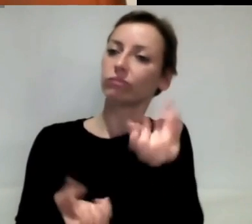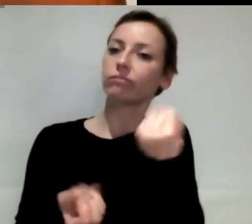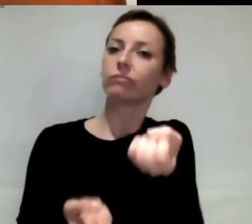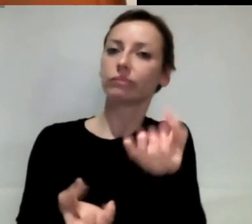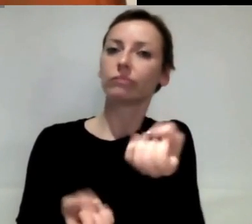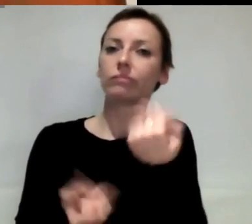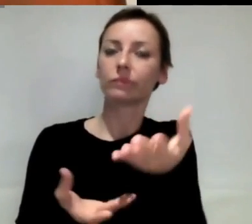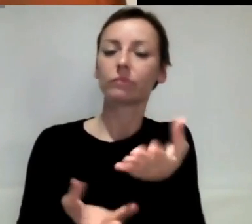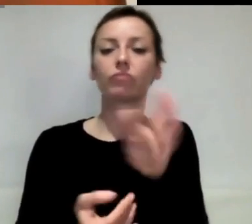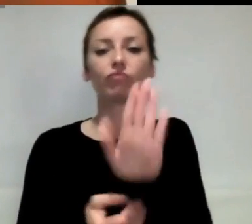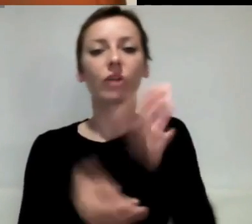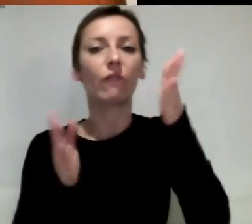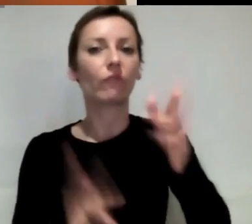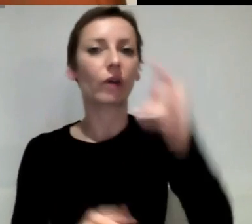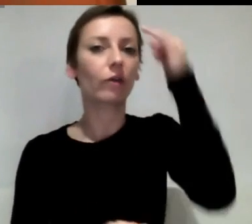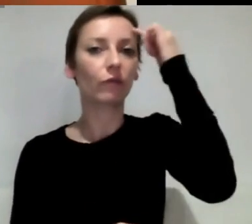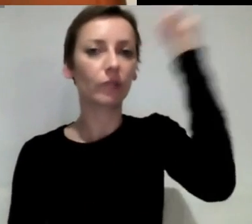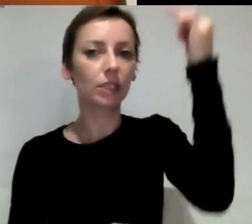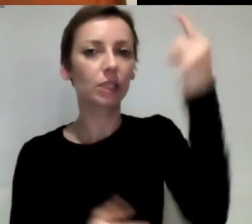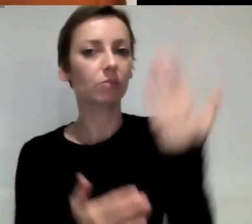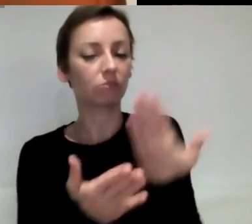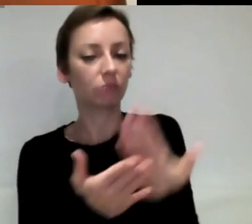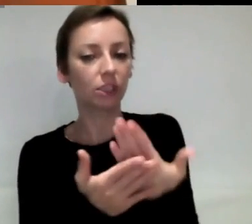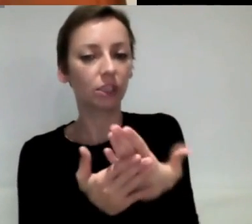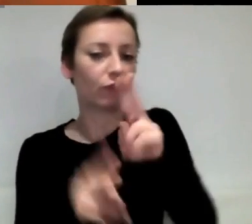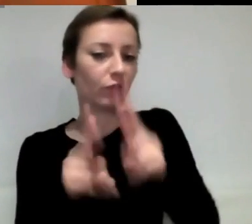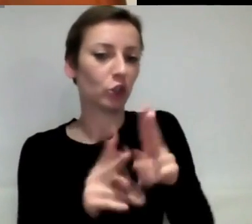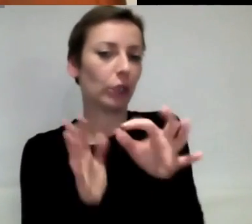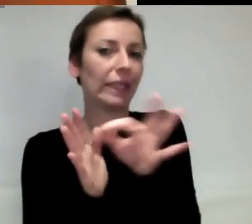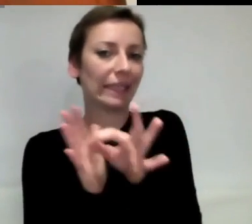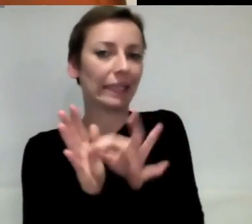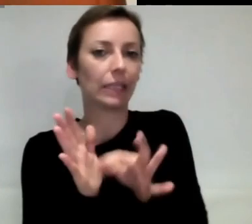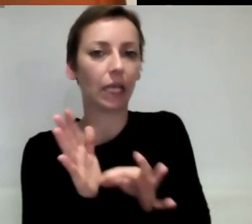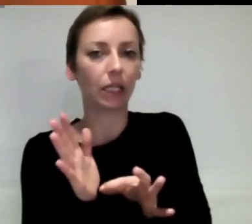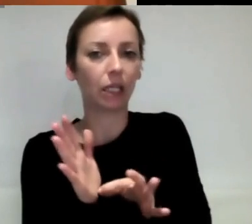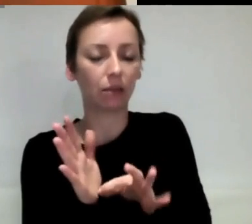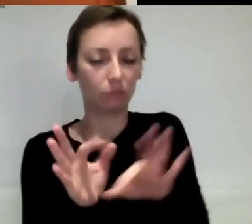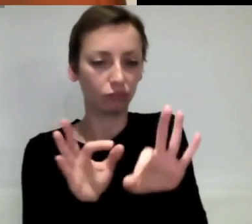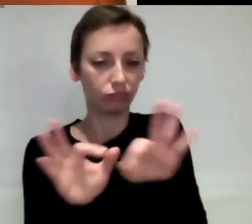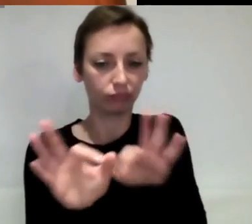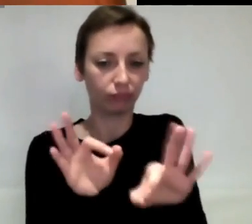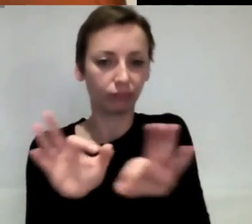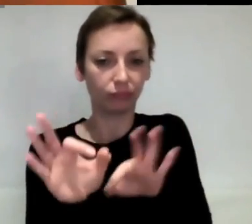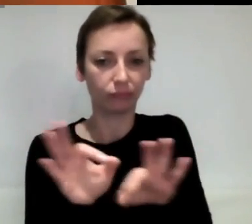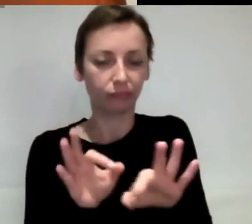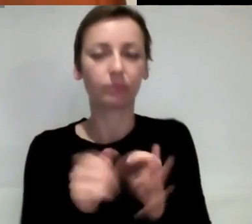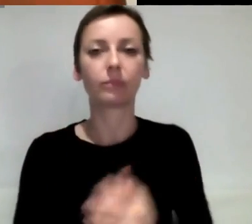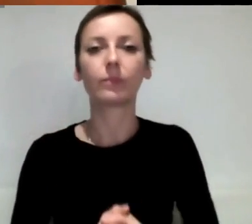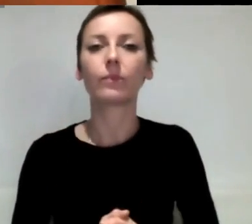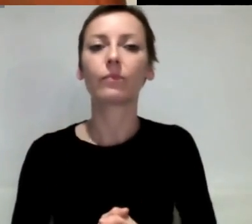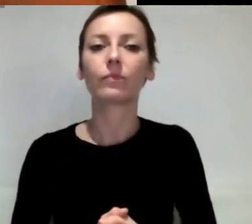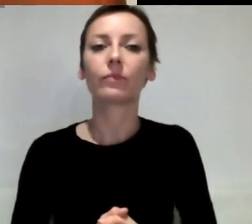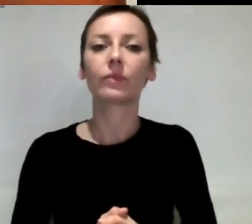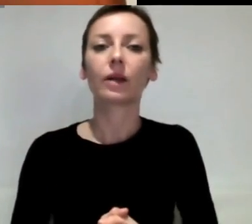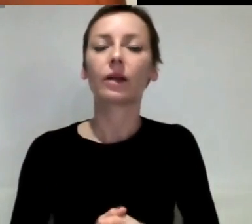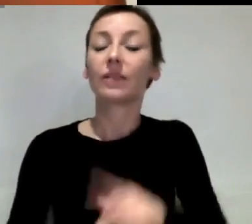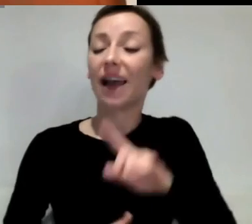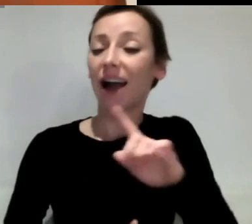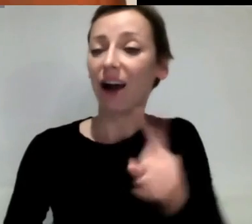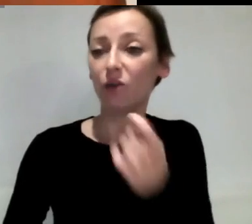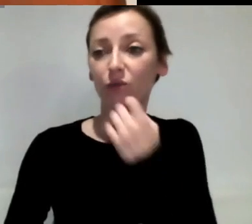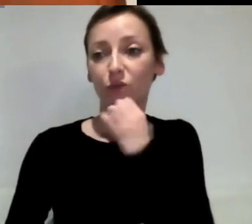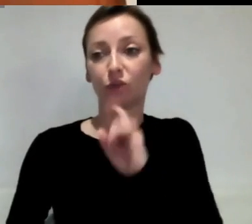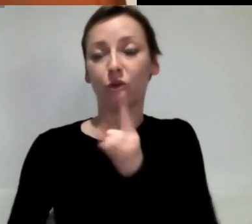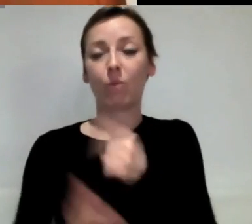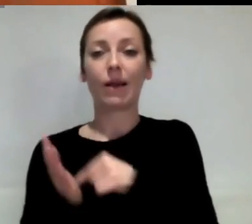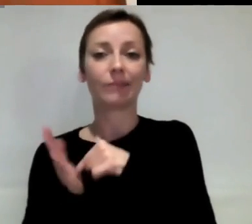Expertise nach wissenschaftlichen Kriterien geregelt. Ich möchte ja auch nochmal darauf hinweisen, weil wir auch